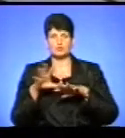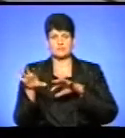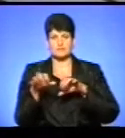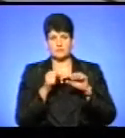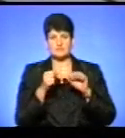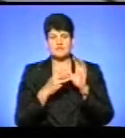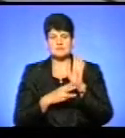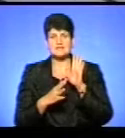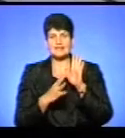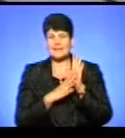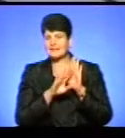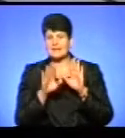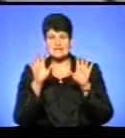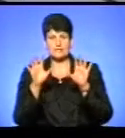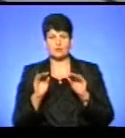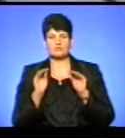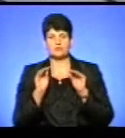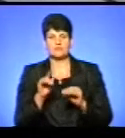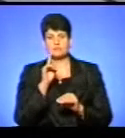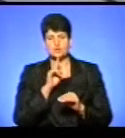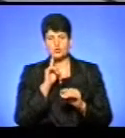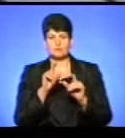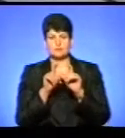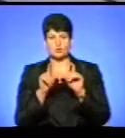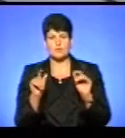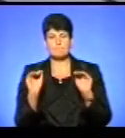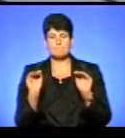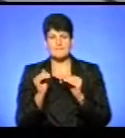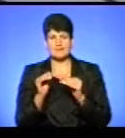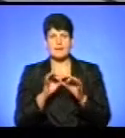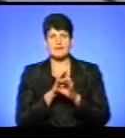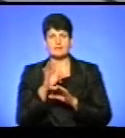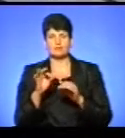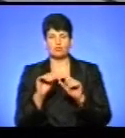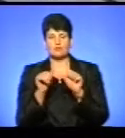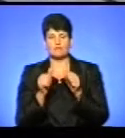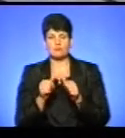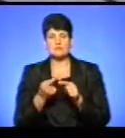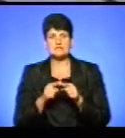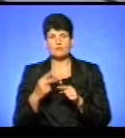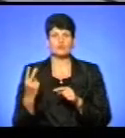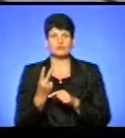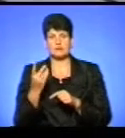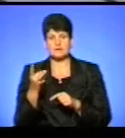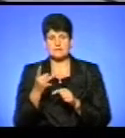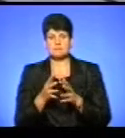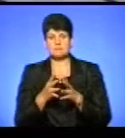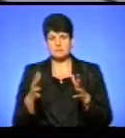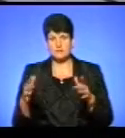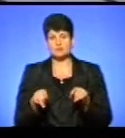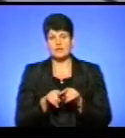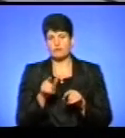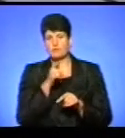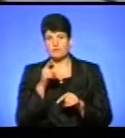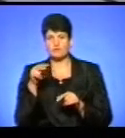незаконно встановлених тимчасових споруд, малих архітектурних форм тощо. Це удвічі більше, аніж в поточний період у 2017